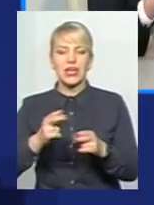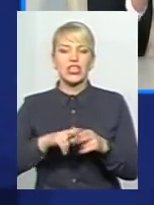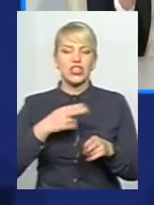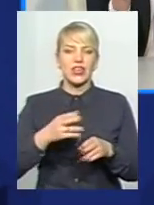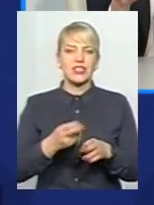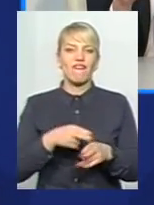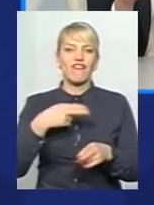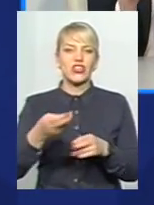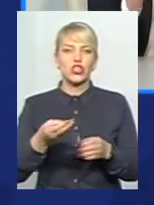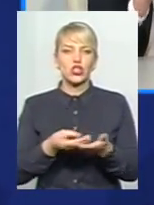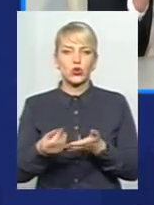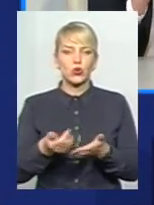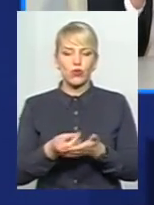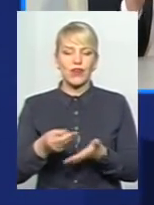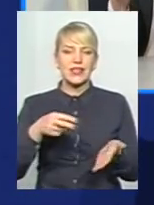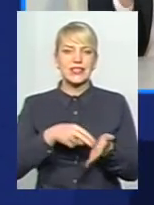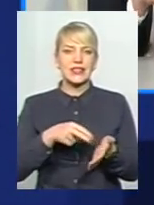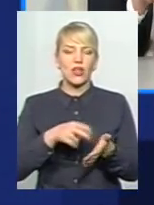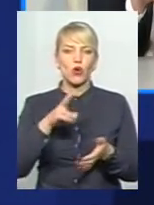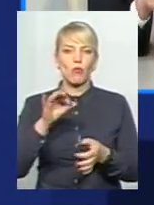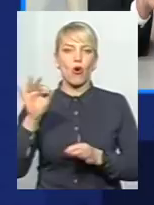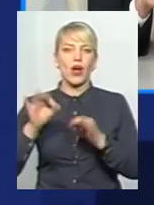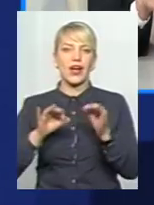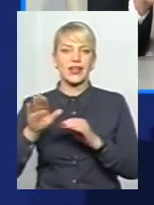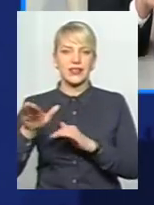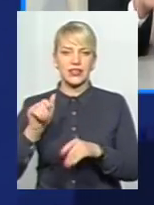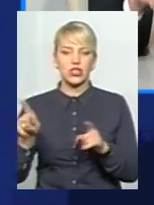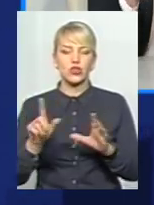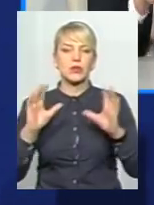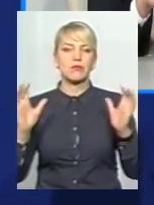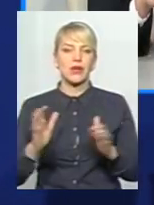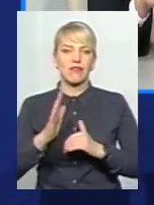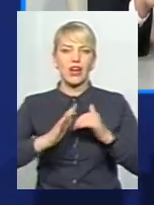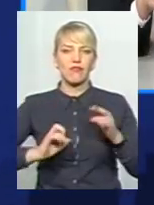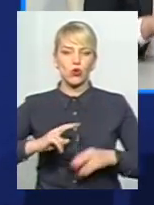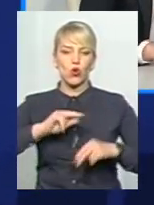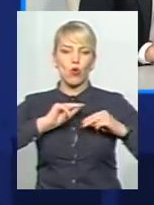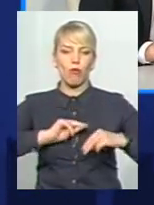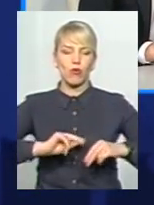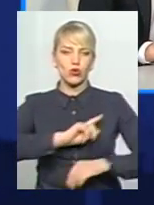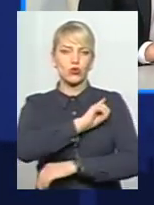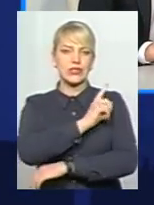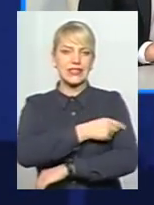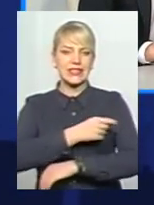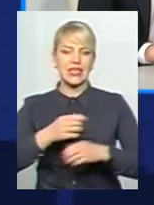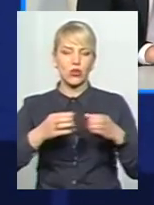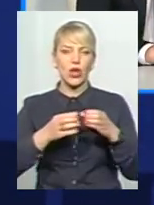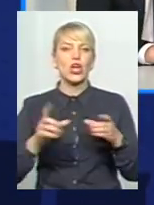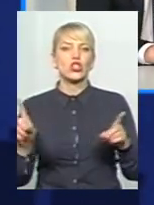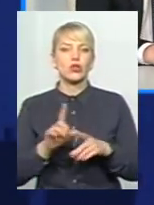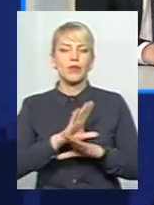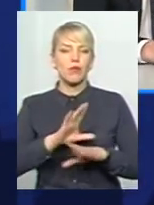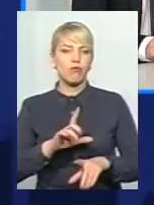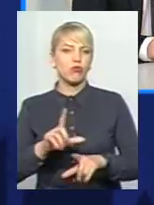ставок по кредитах для того, аби вберегти кваліфіковану робочу силу Хмельницькому, аби не було повального виїзду